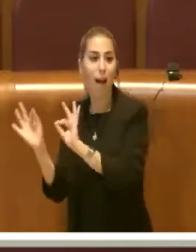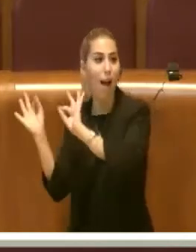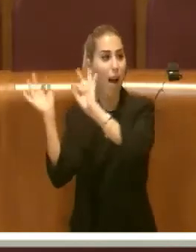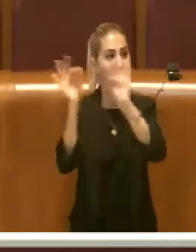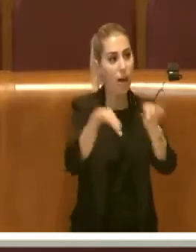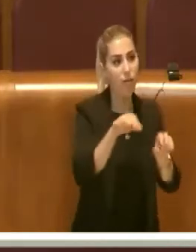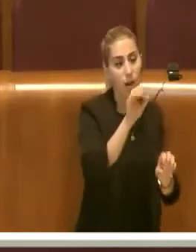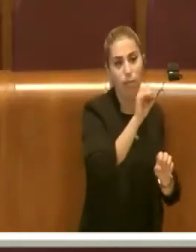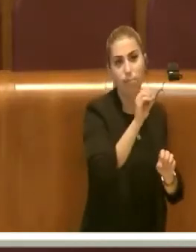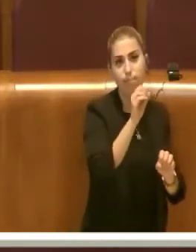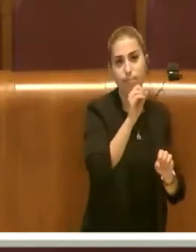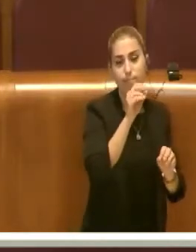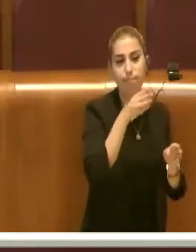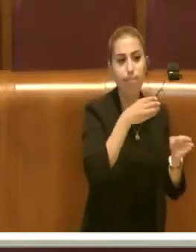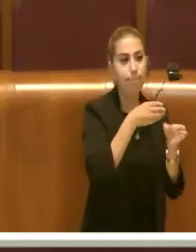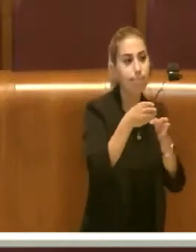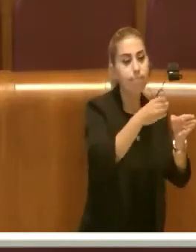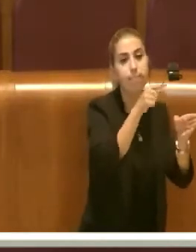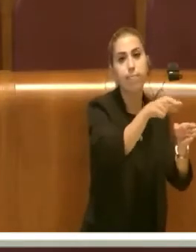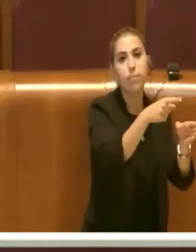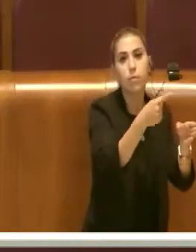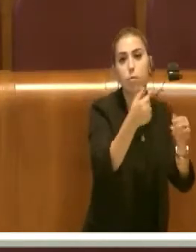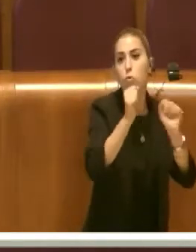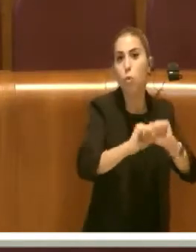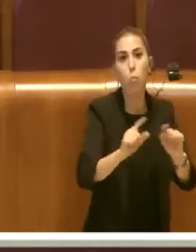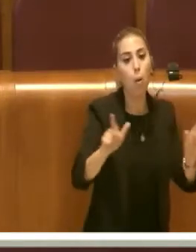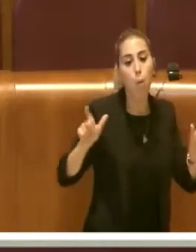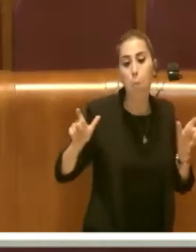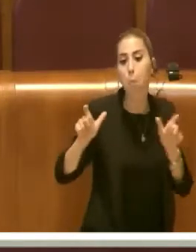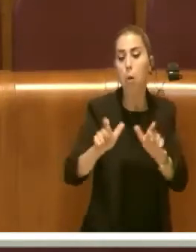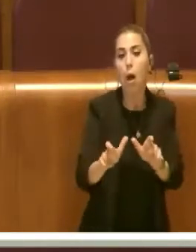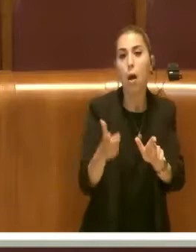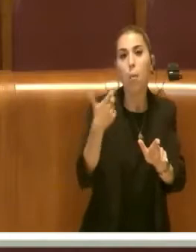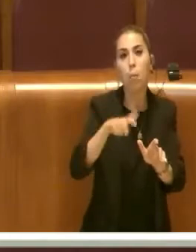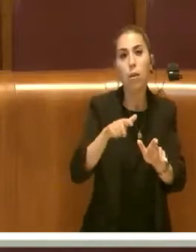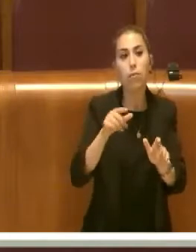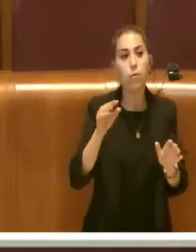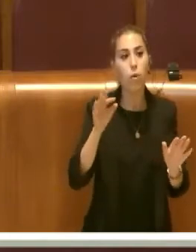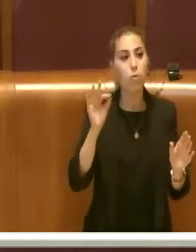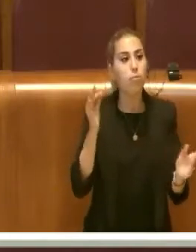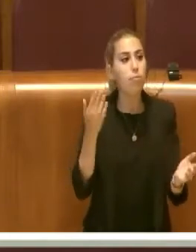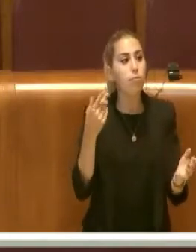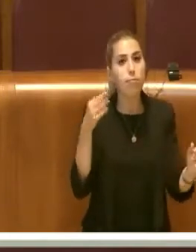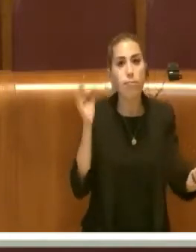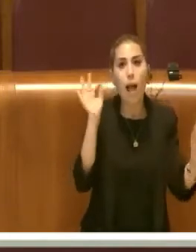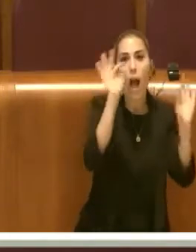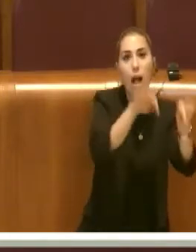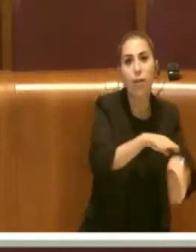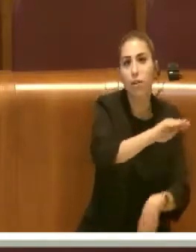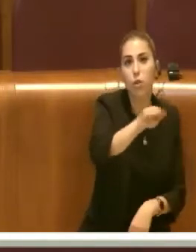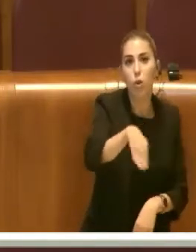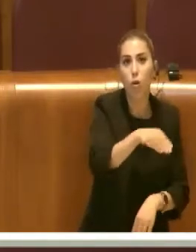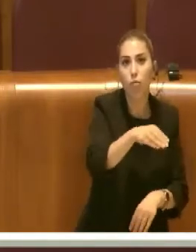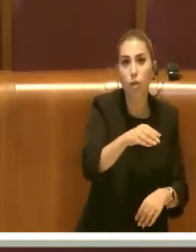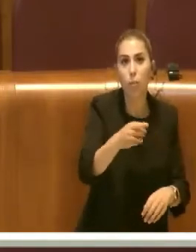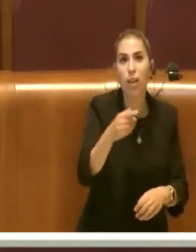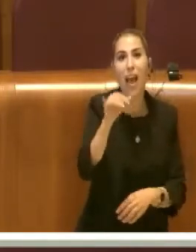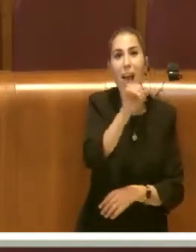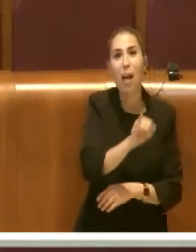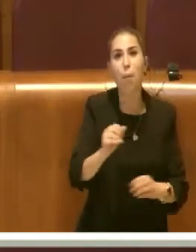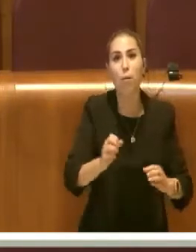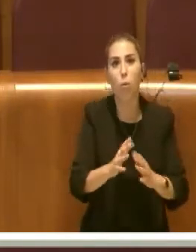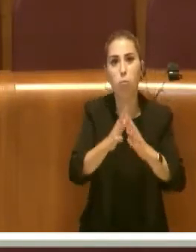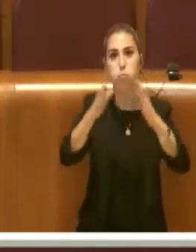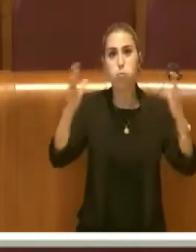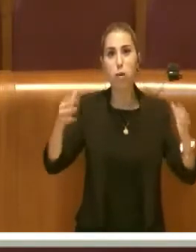nelle varie destinazioni, non ci possono andare perché non hanno una destinazione. Dunque si riempie l'impianto, i